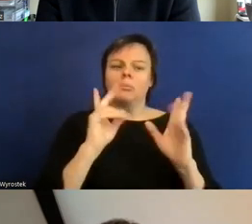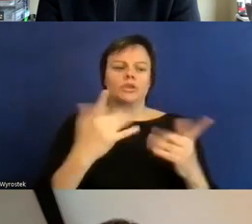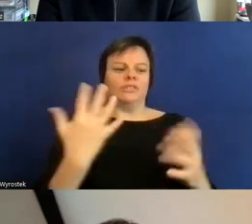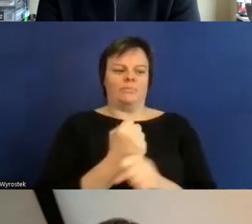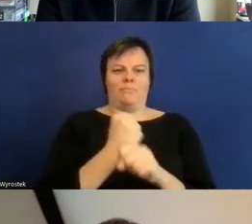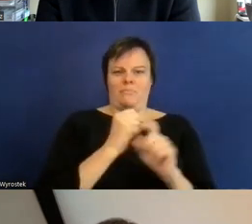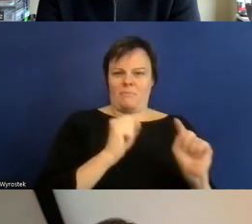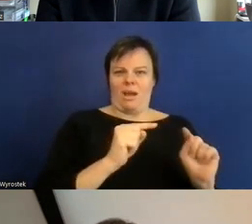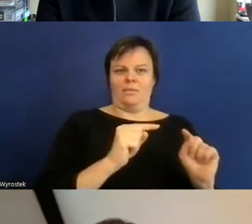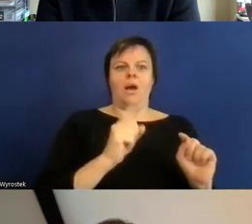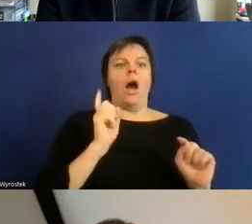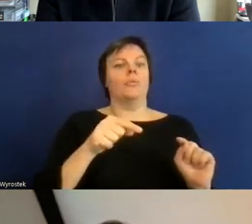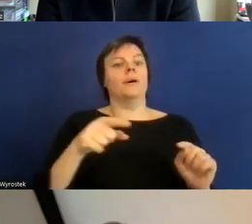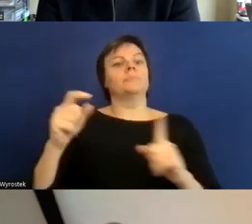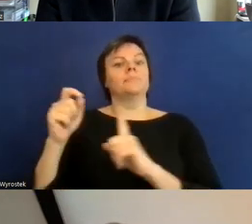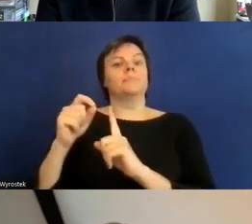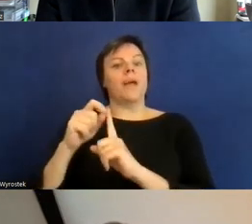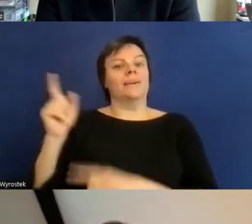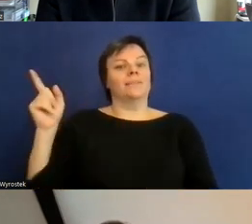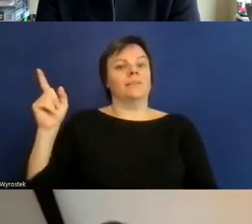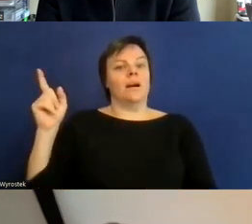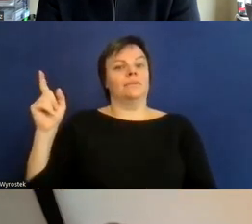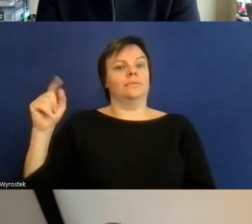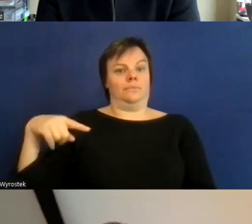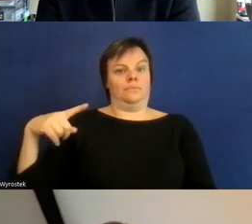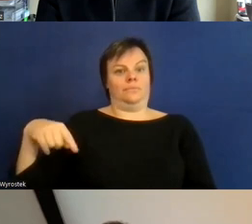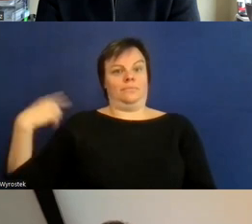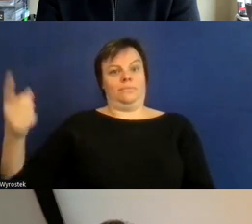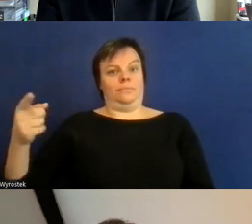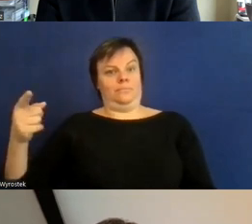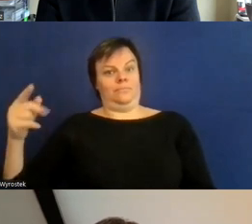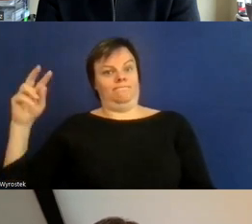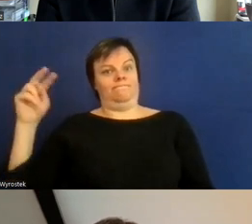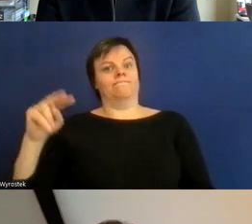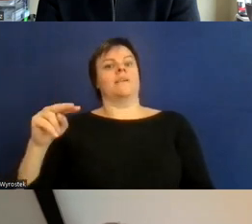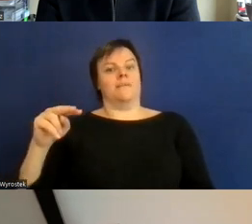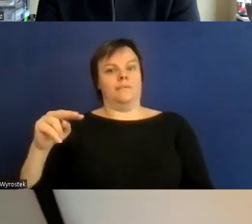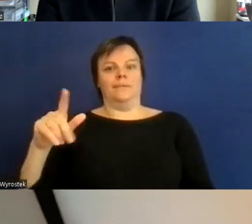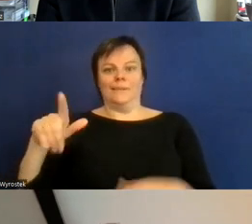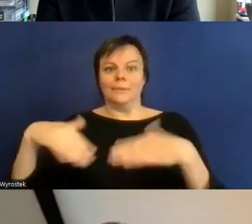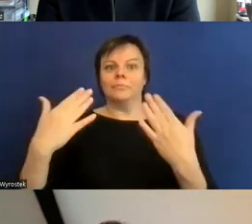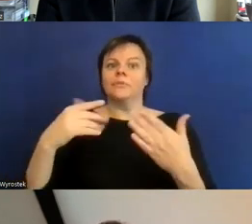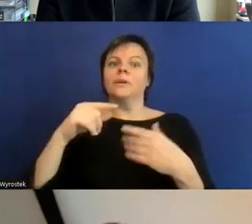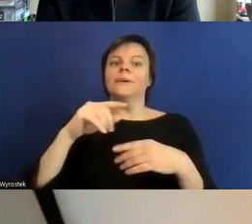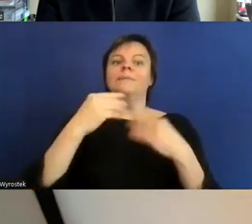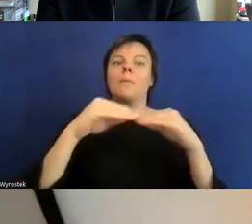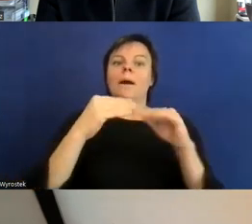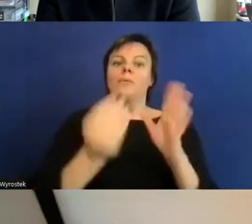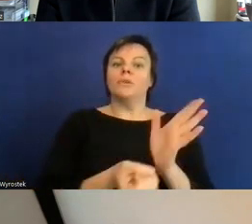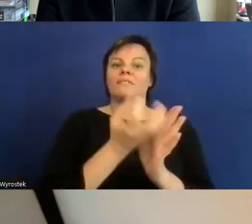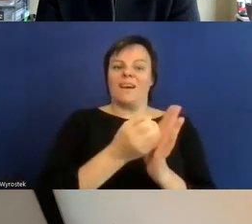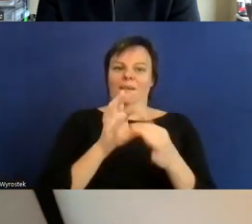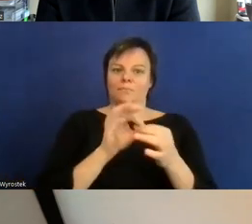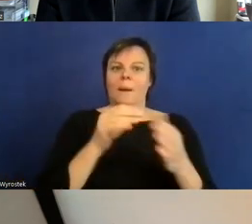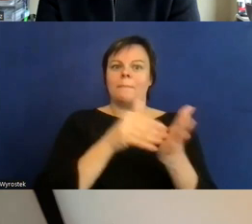gibt es eine Informationsquelle zur Barrierefreiheit in anderen EU-Staaten oder darüber hinaus um die nationalen Verantwortlichen